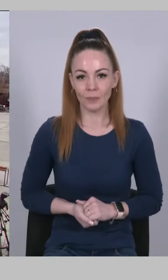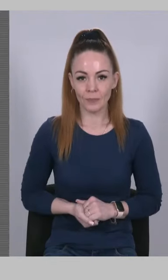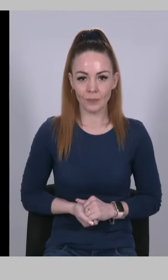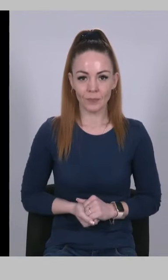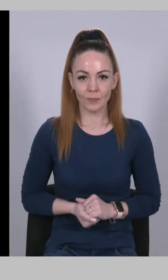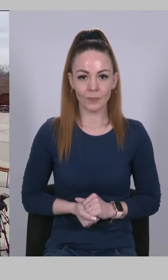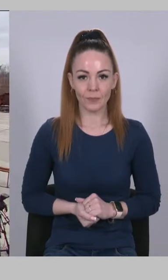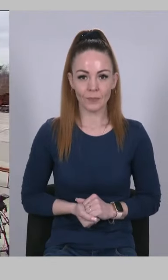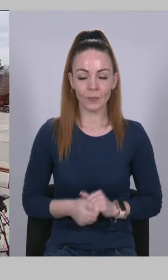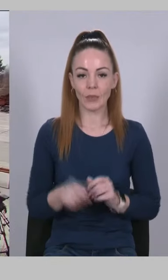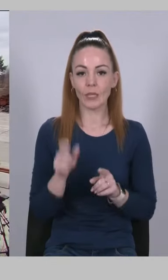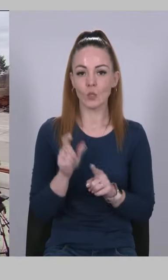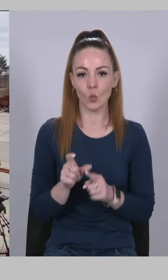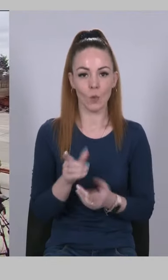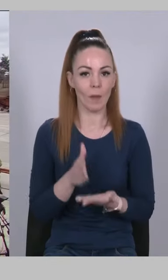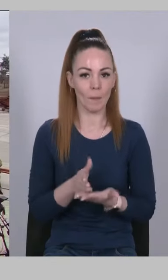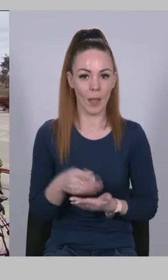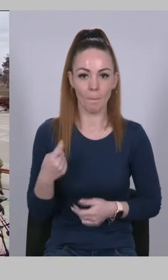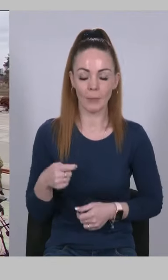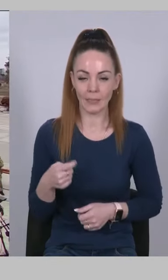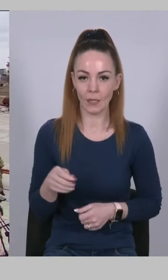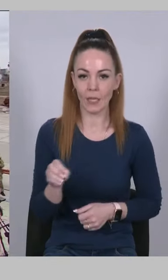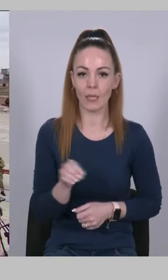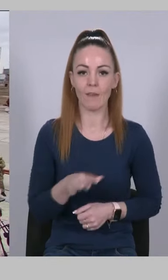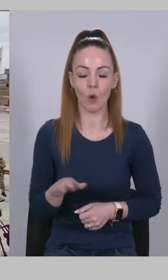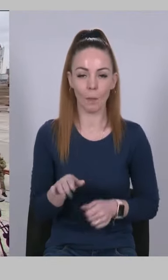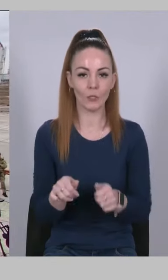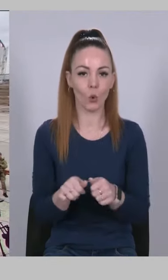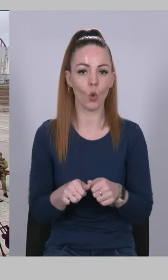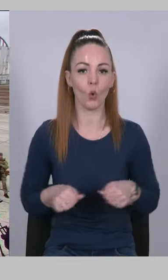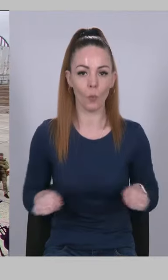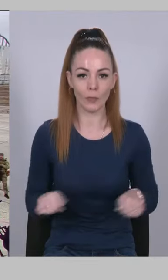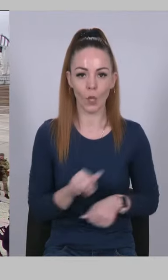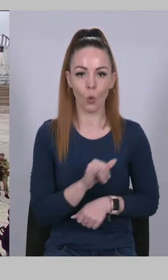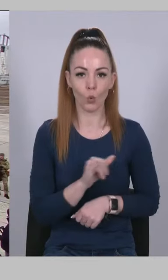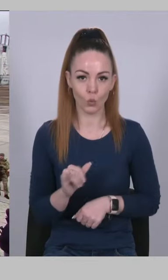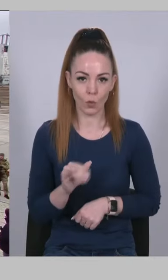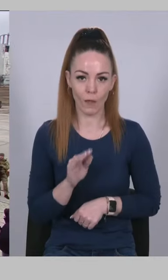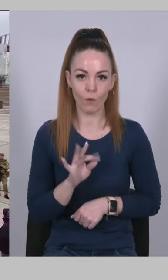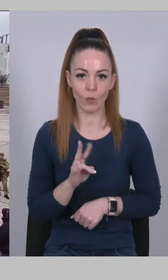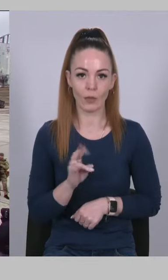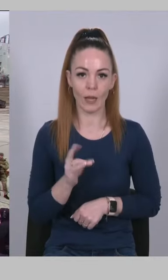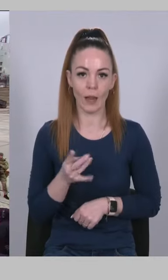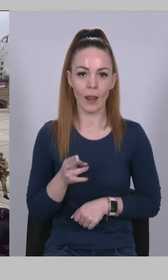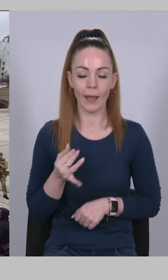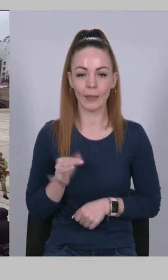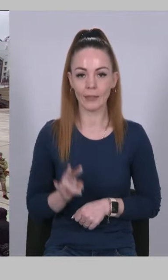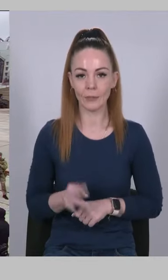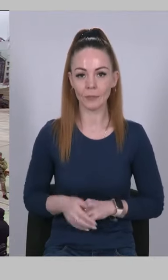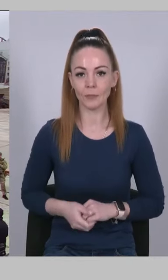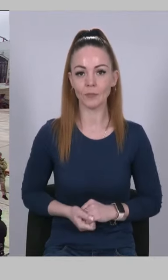Слово має президентка Європейської комісії Орсула фон дер Ляйену.